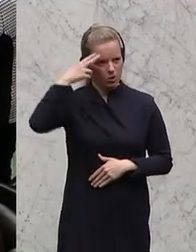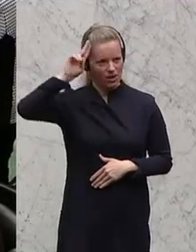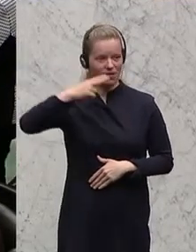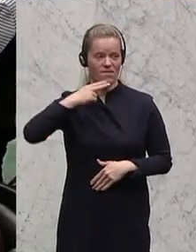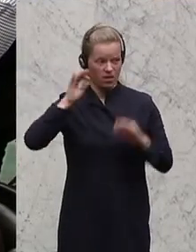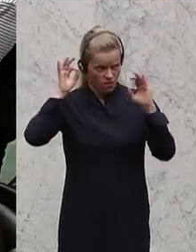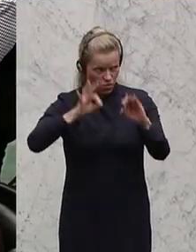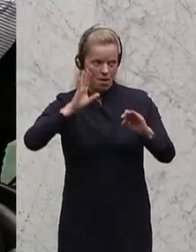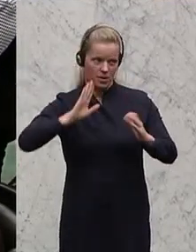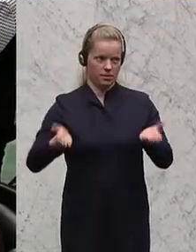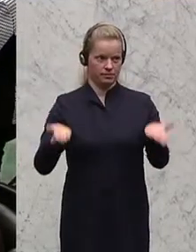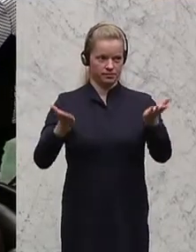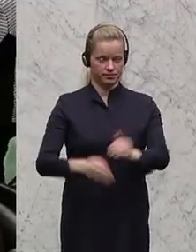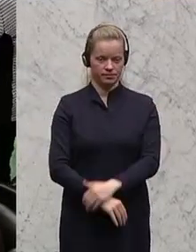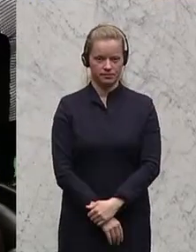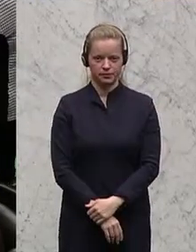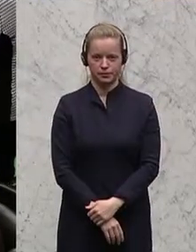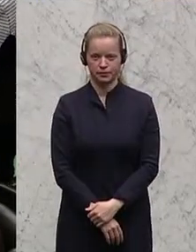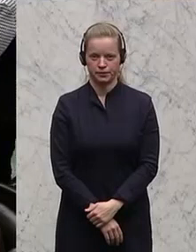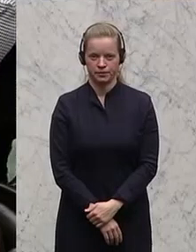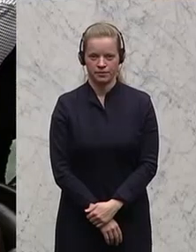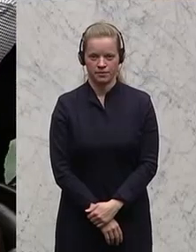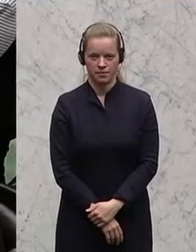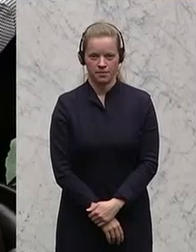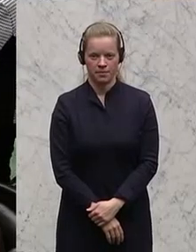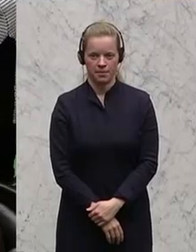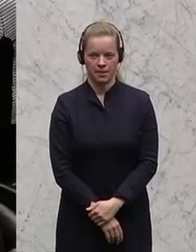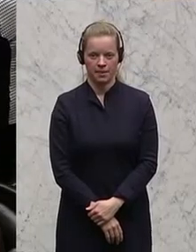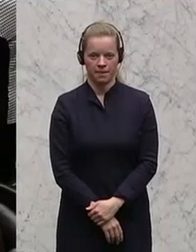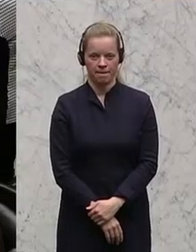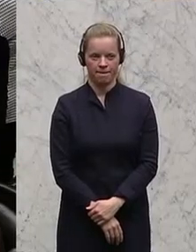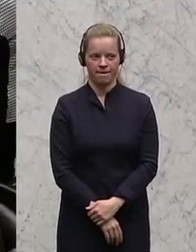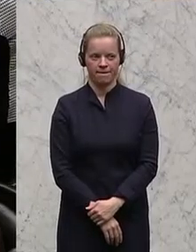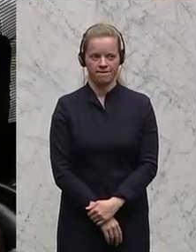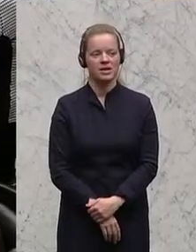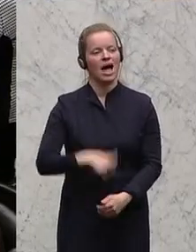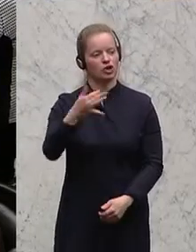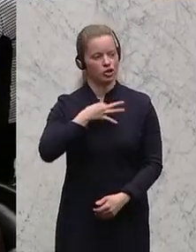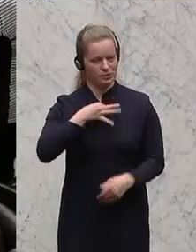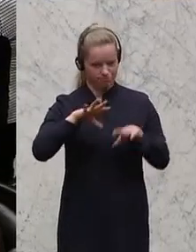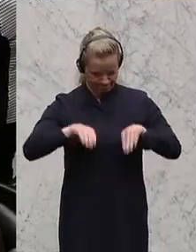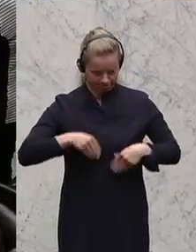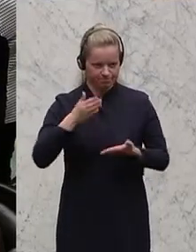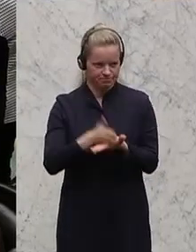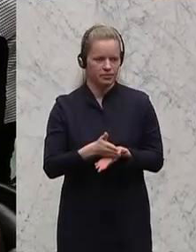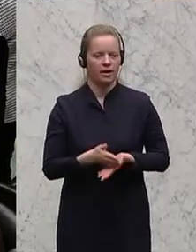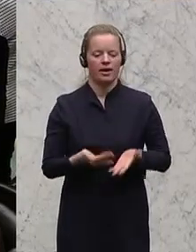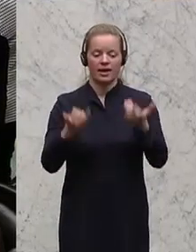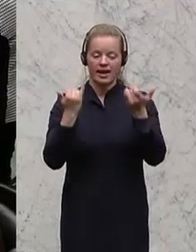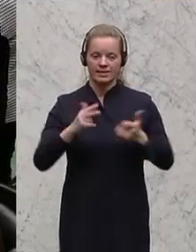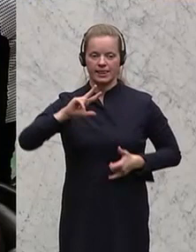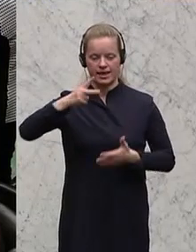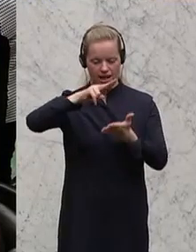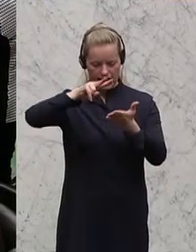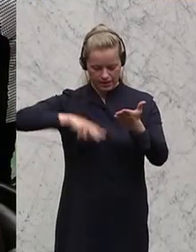die hierfür ihre Zustimmung geben, um ein diesbezügliches Zeichen. Das ist wiederum einstimmig angenommen. Wir kommen zur